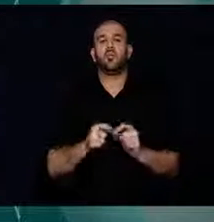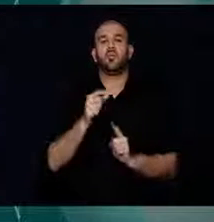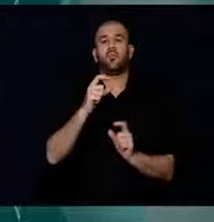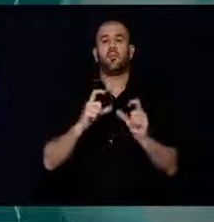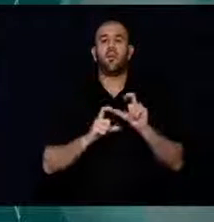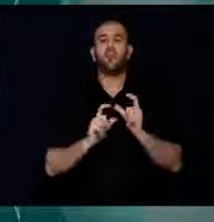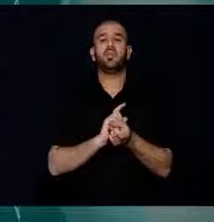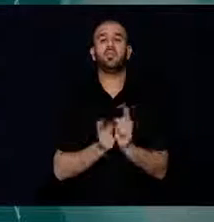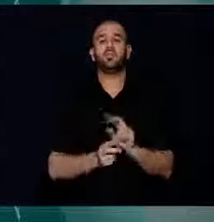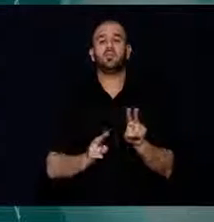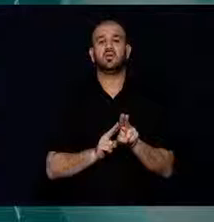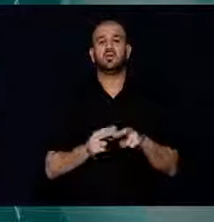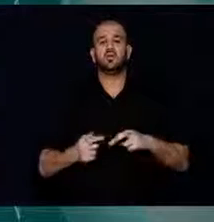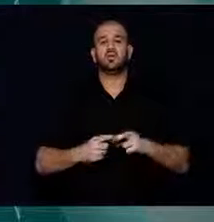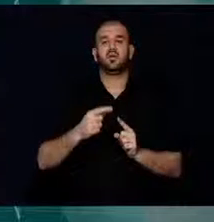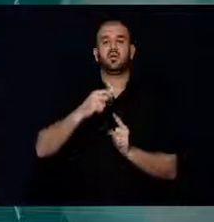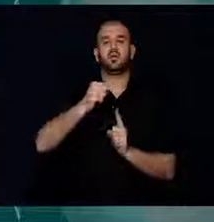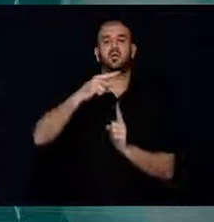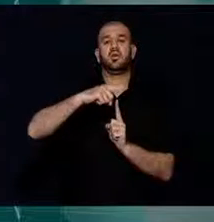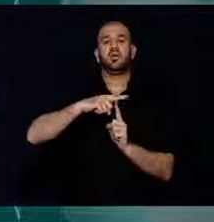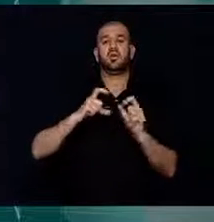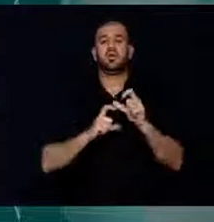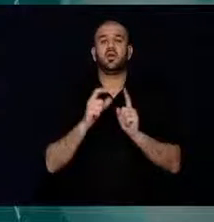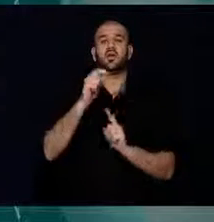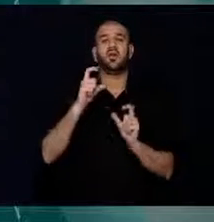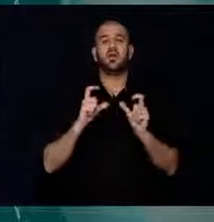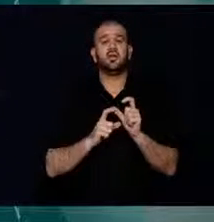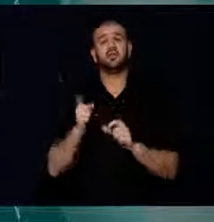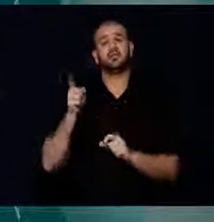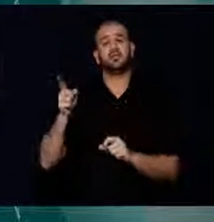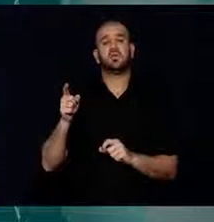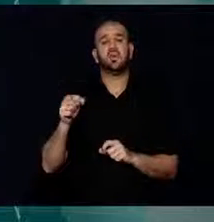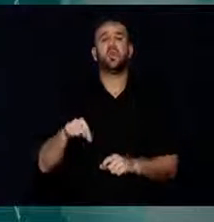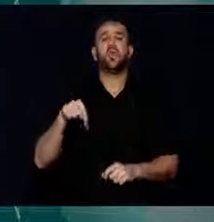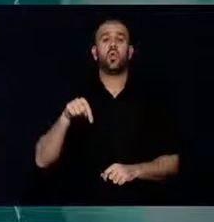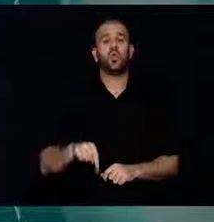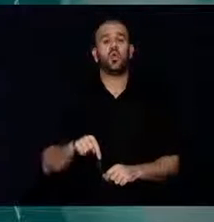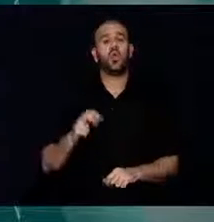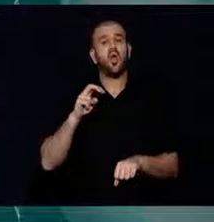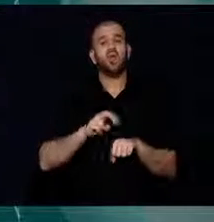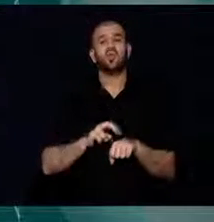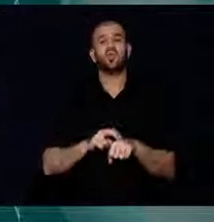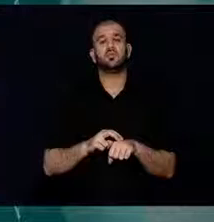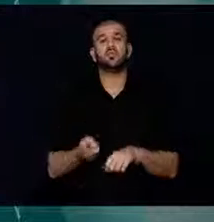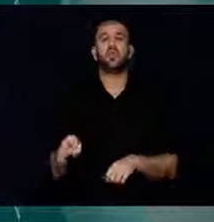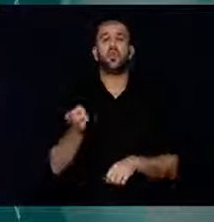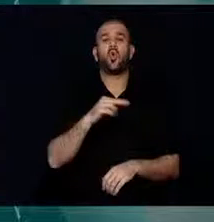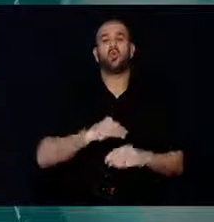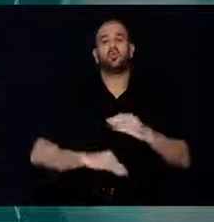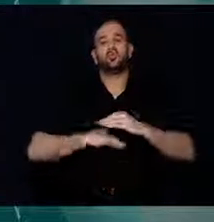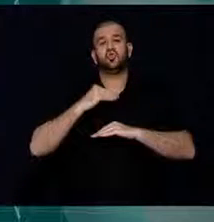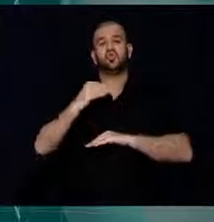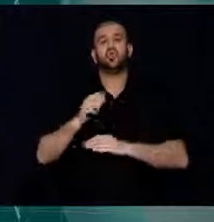ve Kıbrıs halkının ilerlemesi için aktif olarak mücadele ettiler,